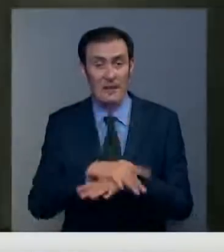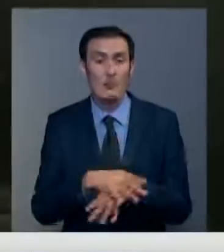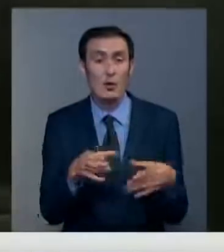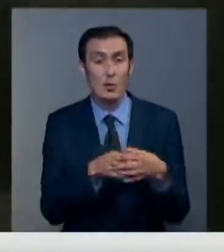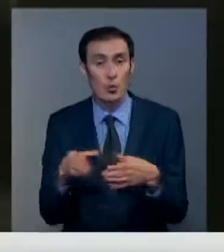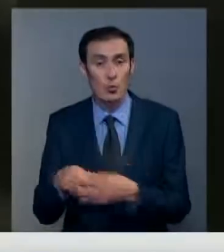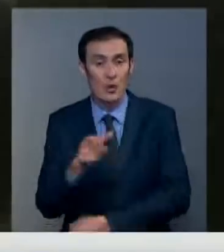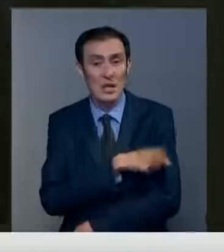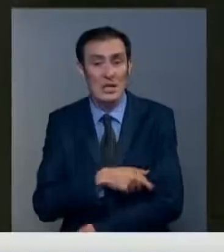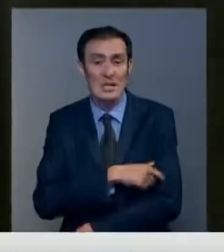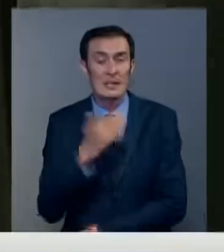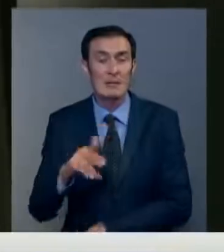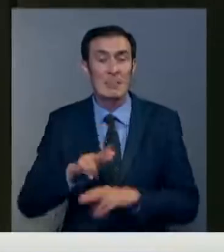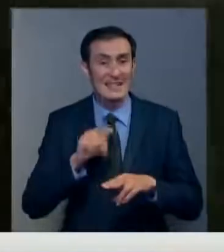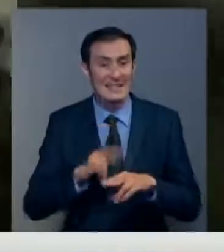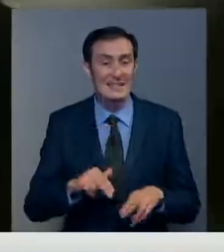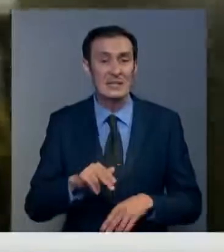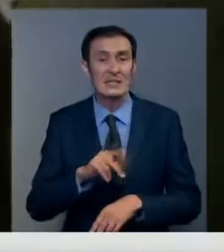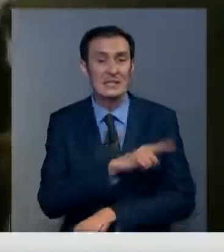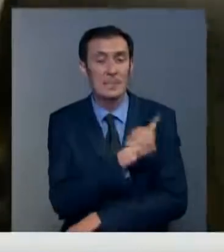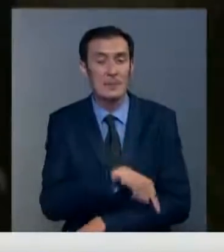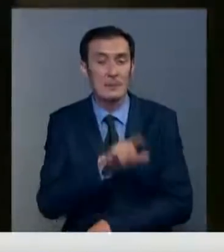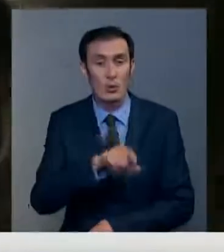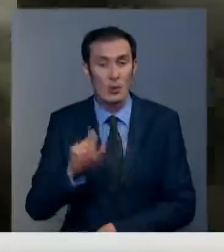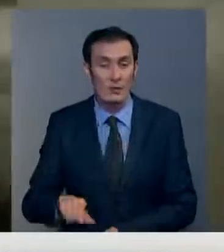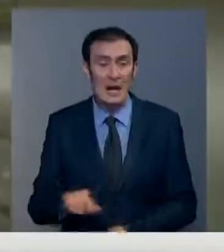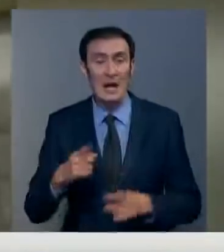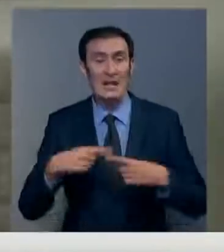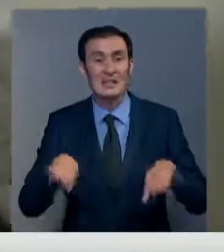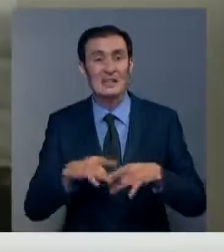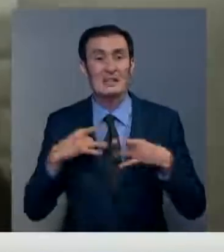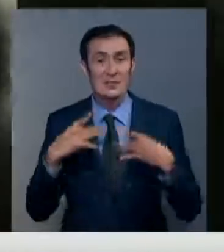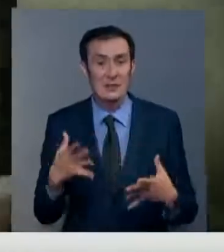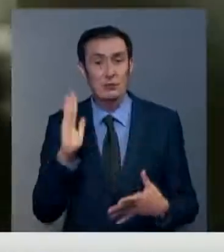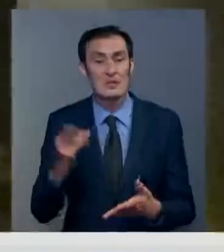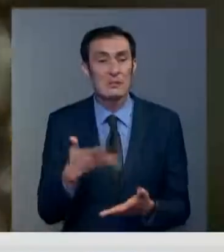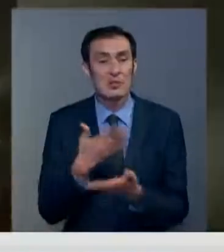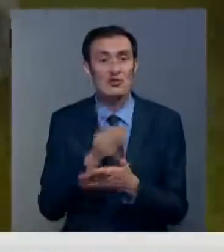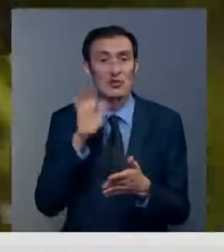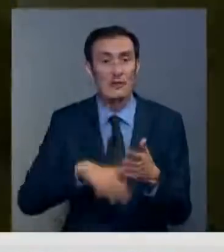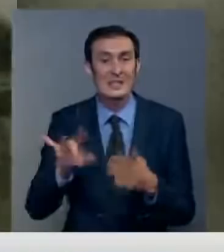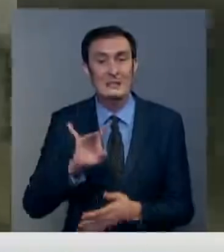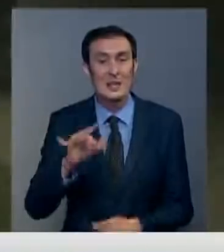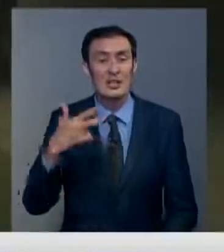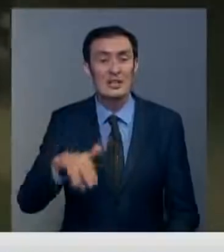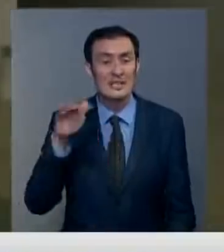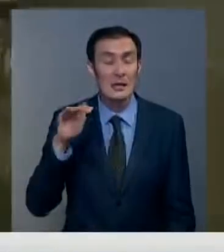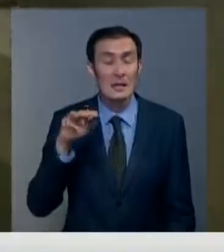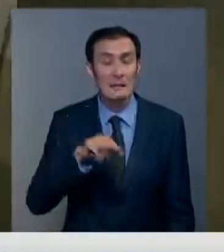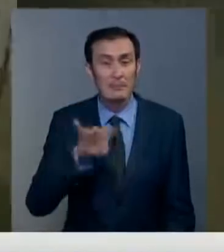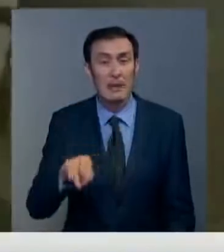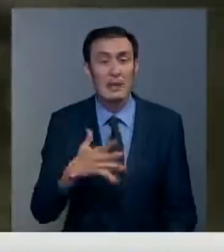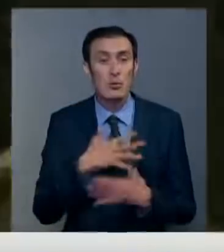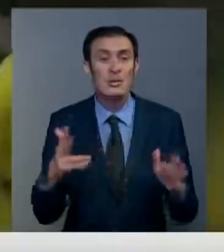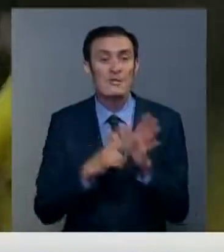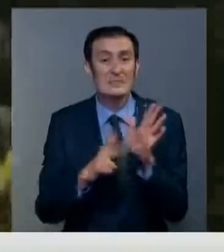мониторинговая группа из числа представителей полиции и санэпидемиологов. Организаторы торжества заплатят штраф в размере 30 мрп. Это